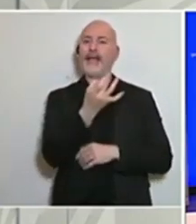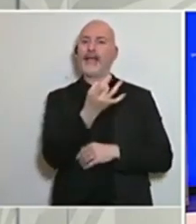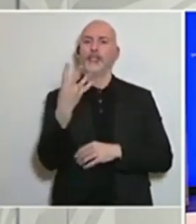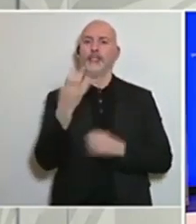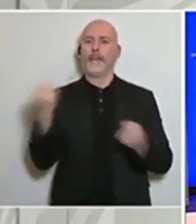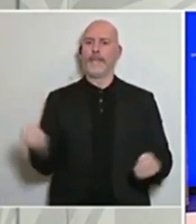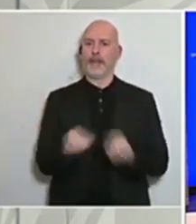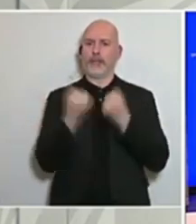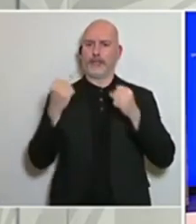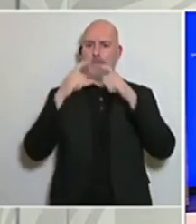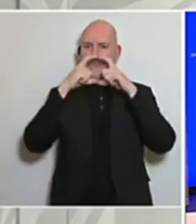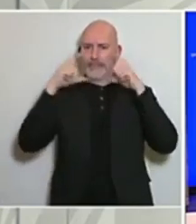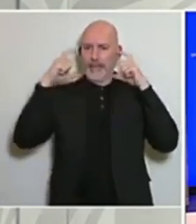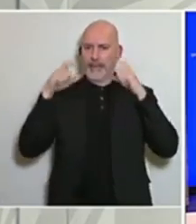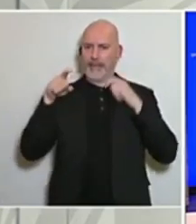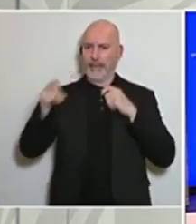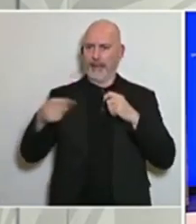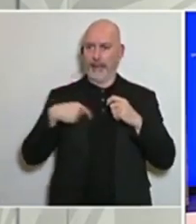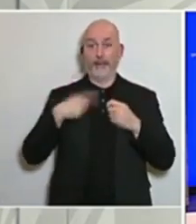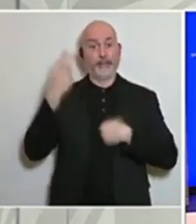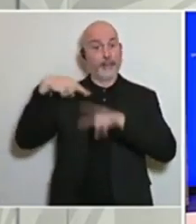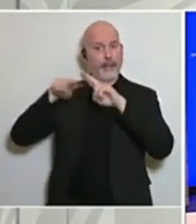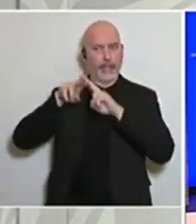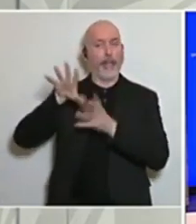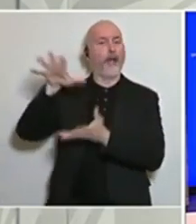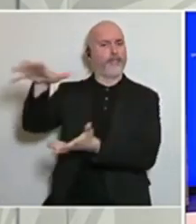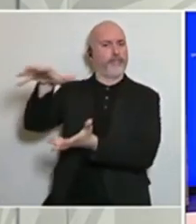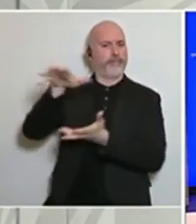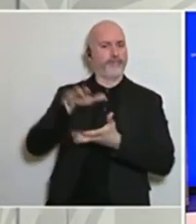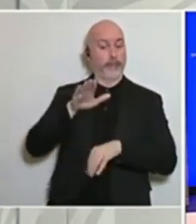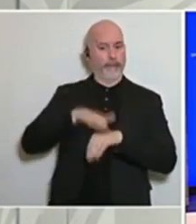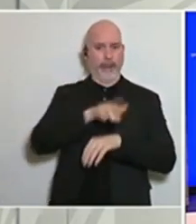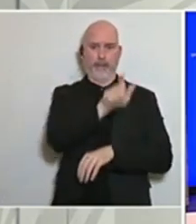que la Generalitat ha adquirit per la població de Catalunya.